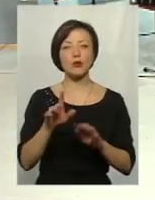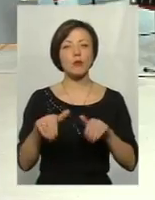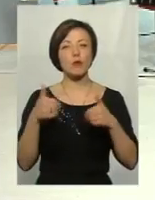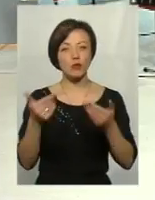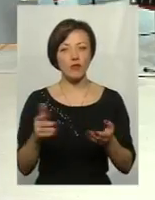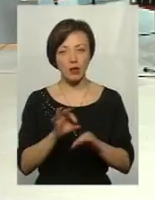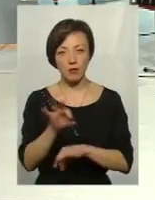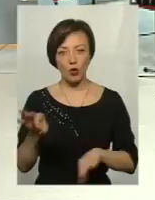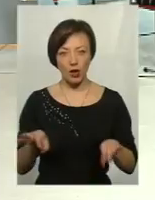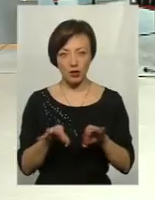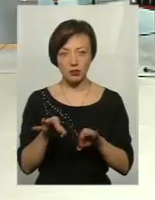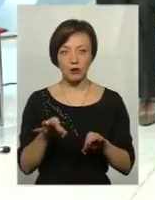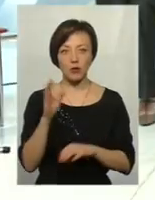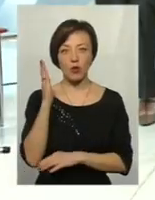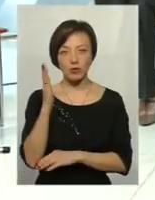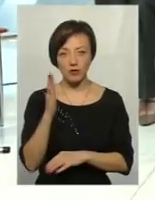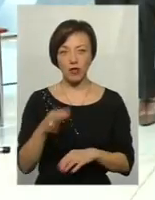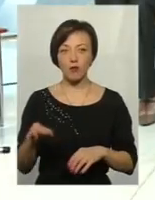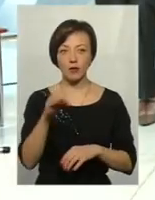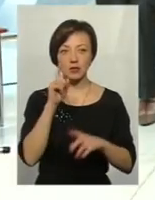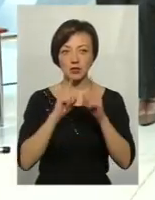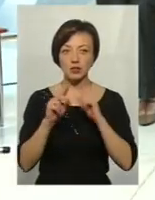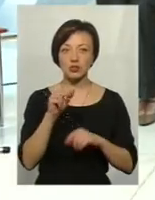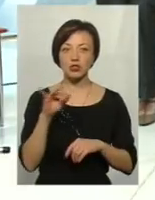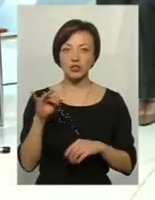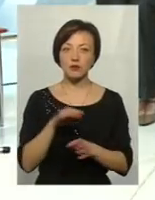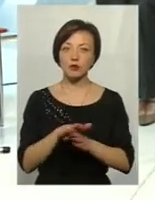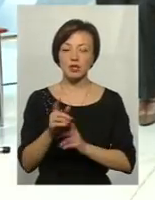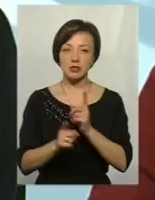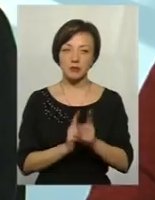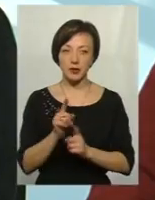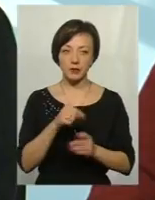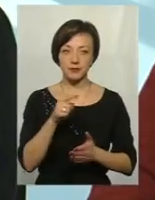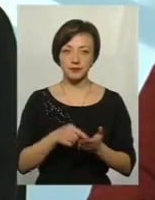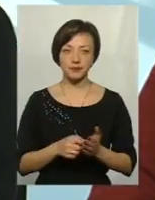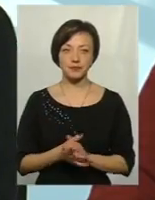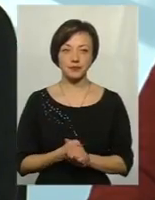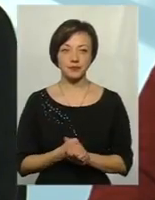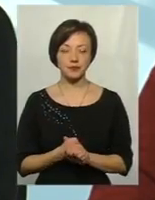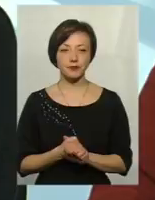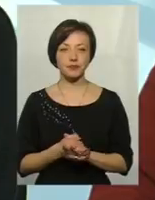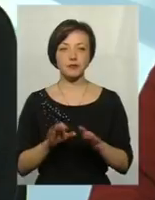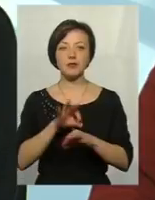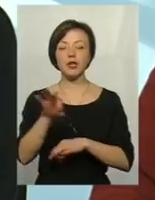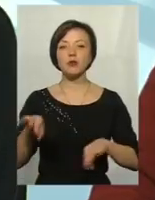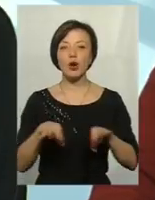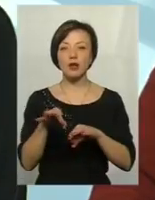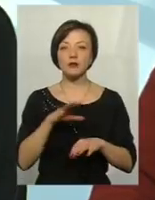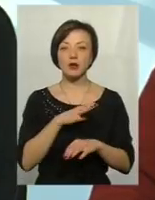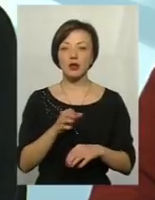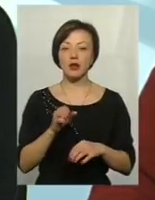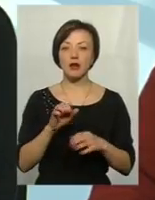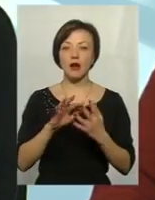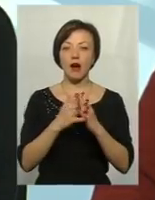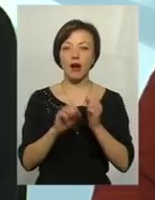проєкт, саме той проголосували в обласній раді, чи відбулися зміни? Проєктів було декілька, аграрна партія